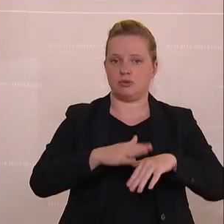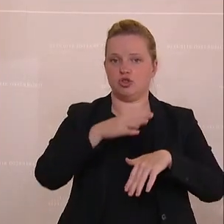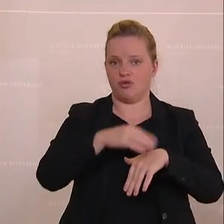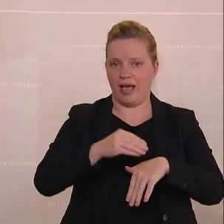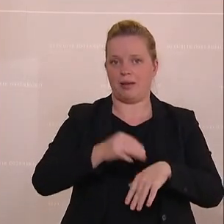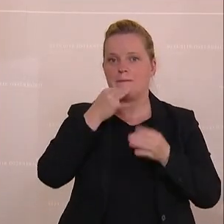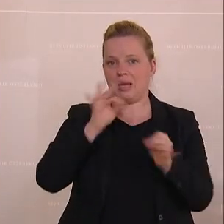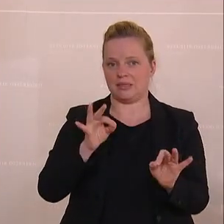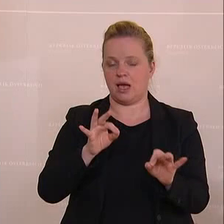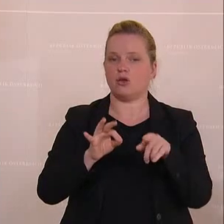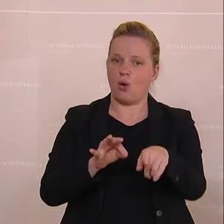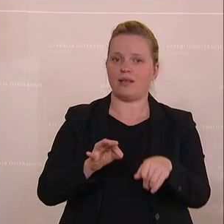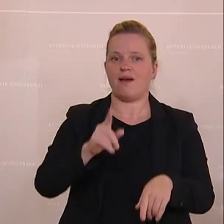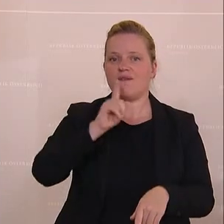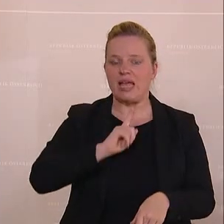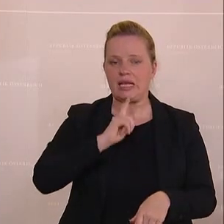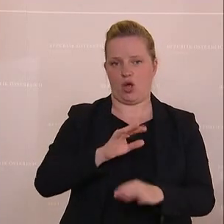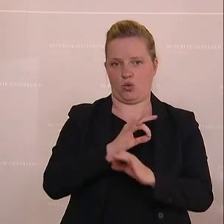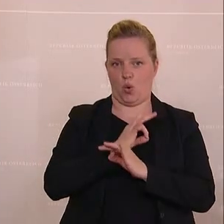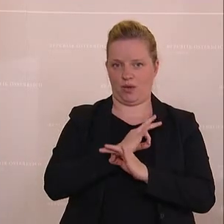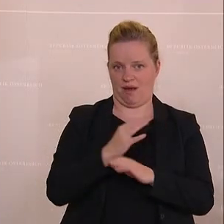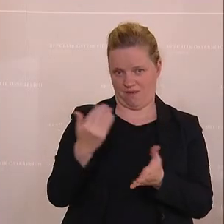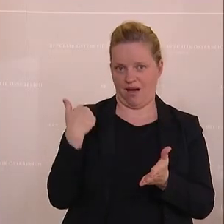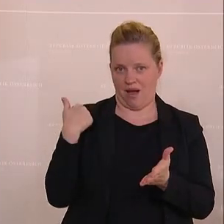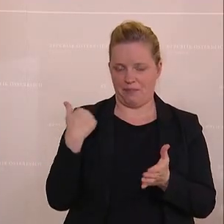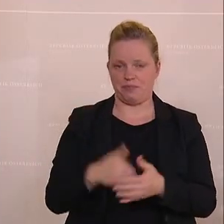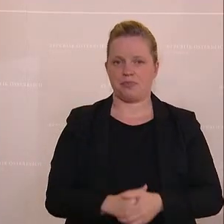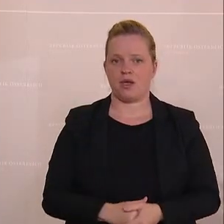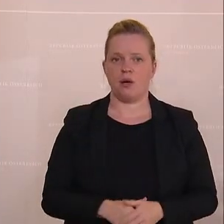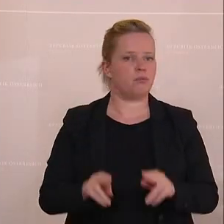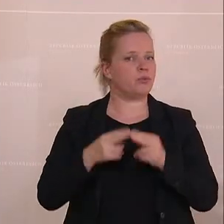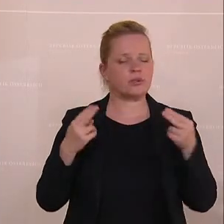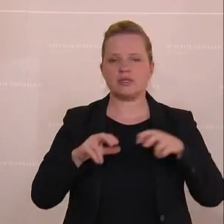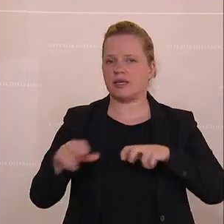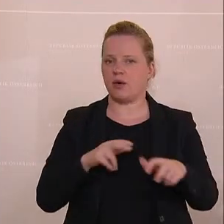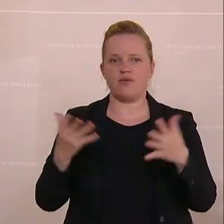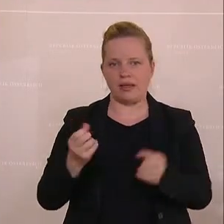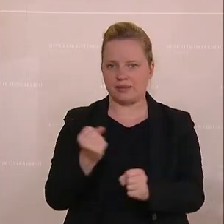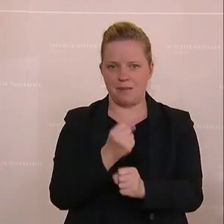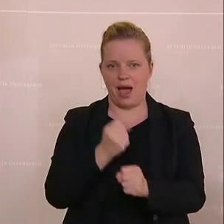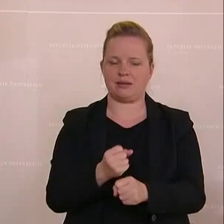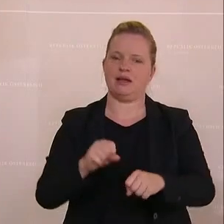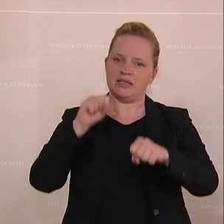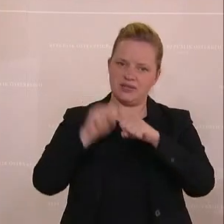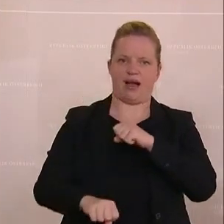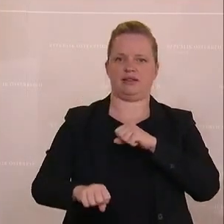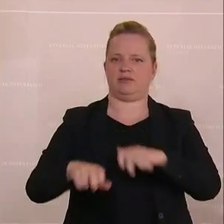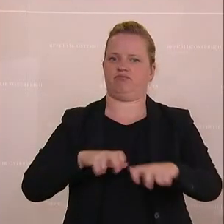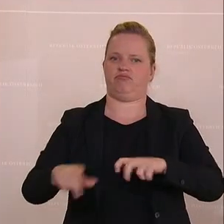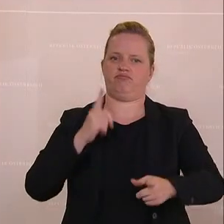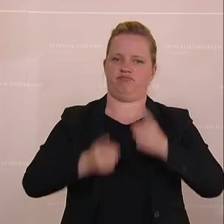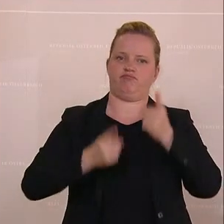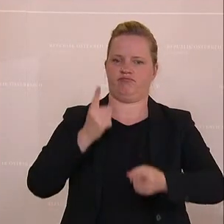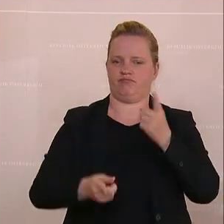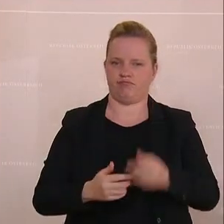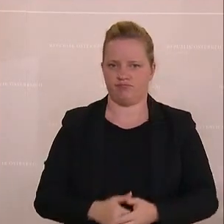besser dran, denn dort gab es weniger Tote. Also diese Bundesregierung hat nichts anderes gemacht als Zwangsregime eingeführt.